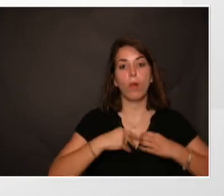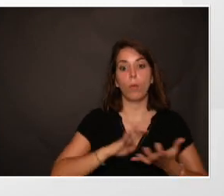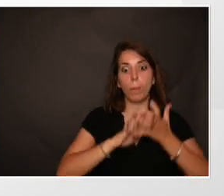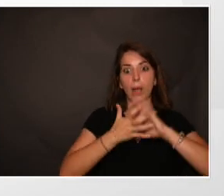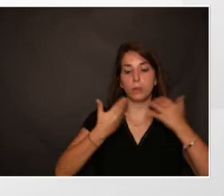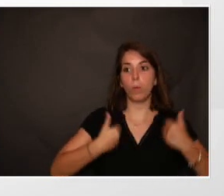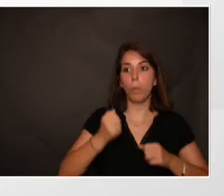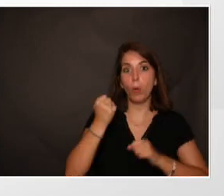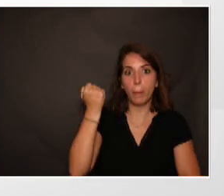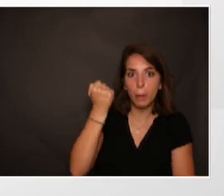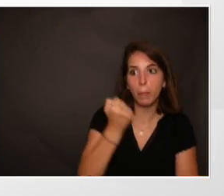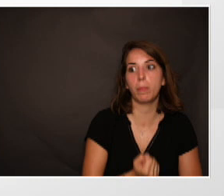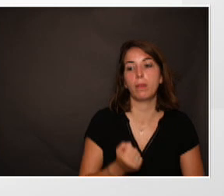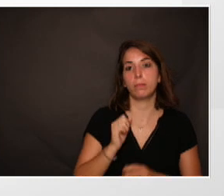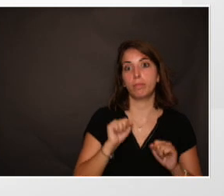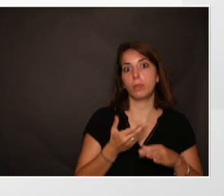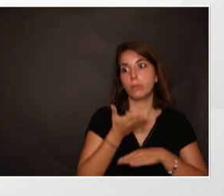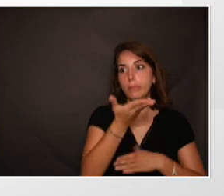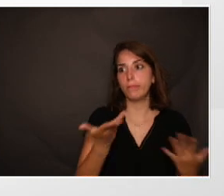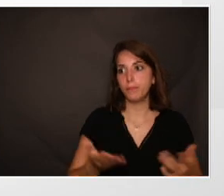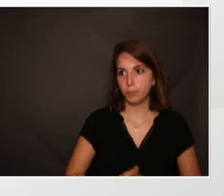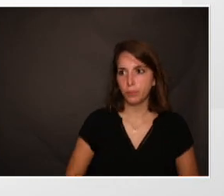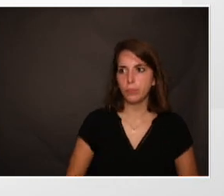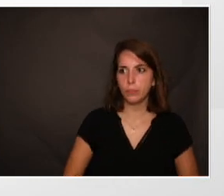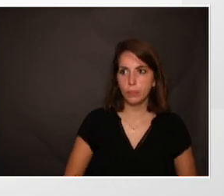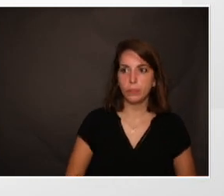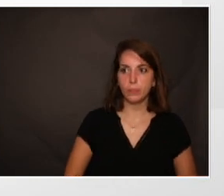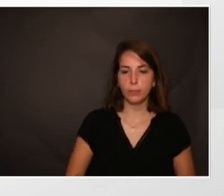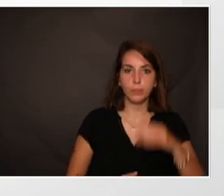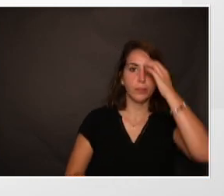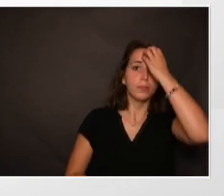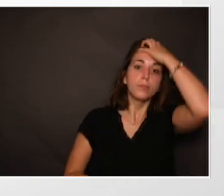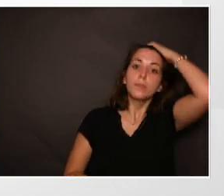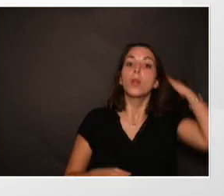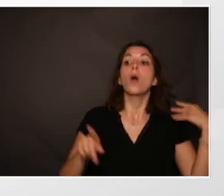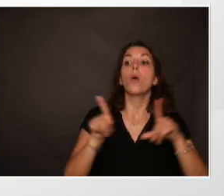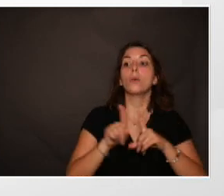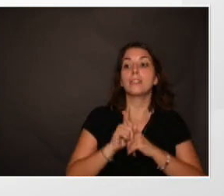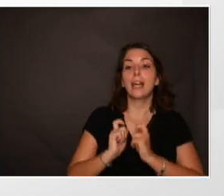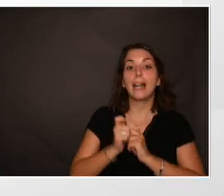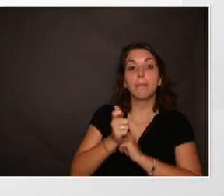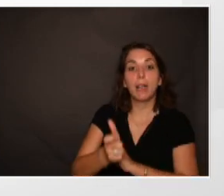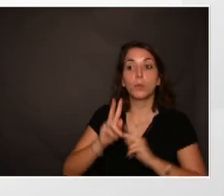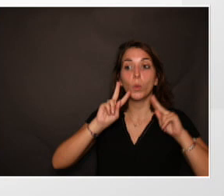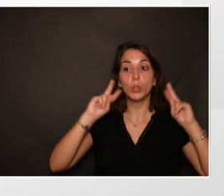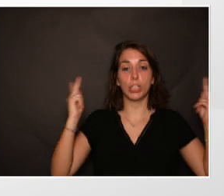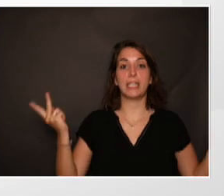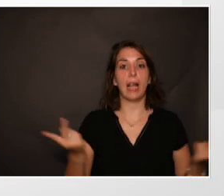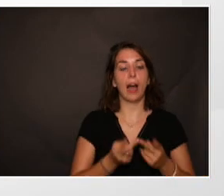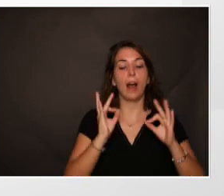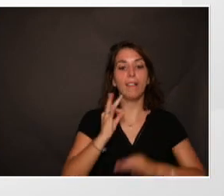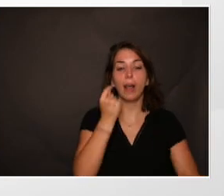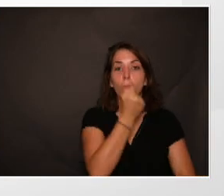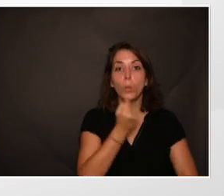à terme la mort. Il va également y avoir des répercussions générales de l'état buccodentaire